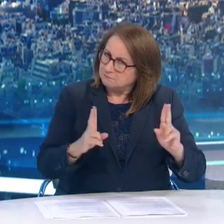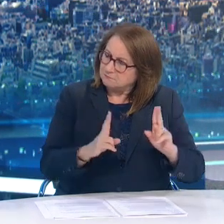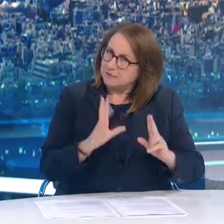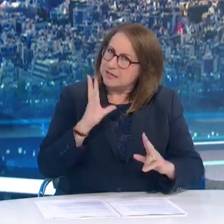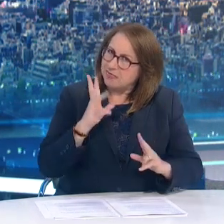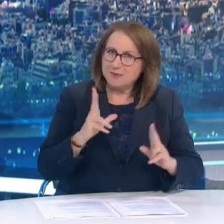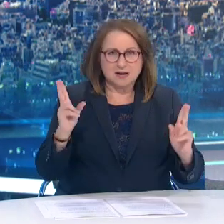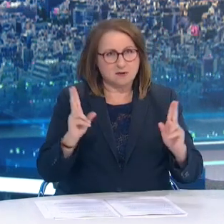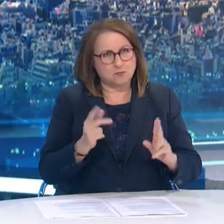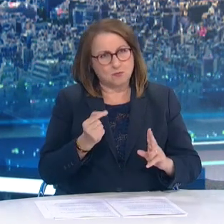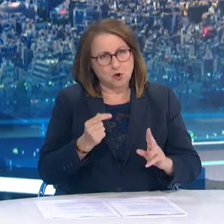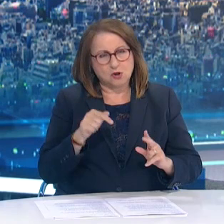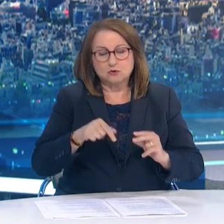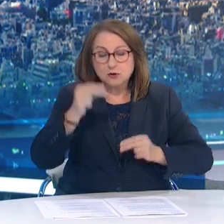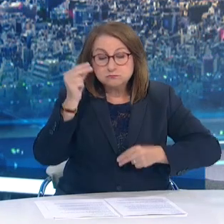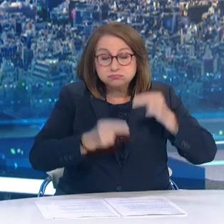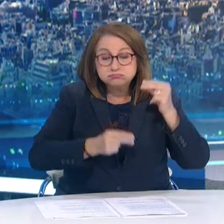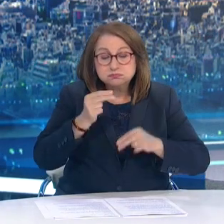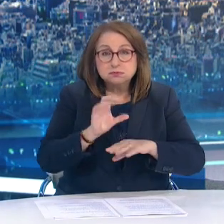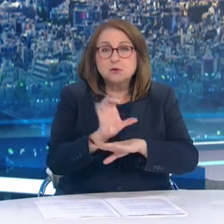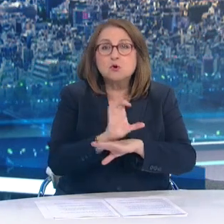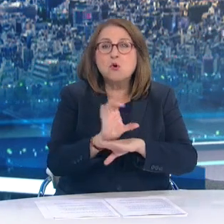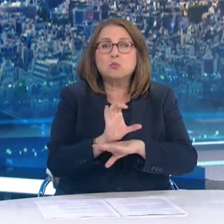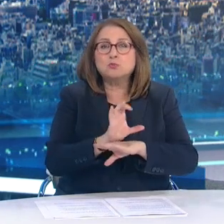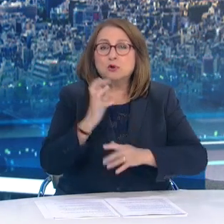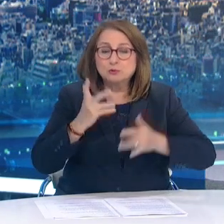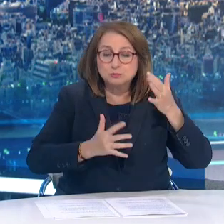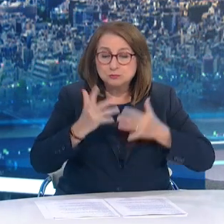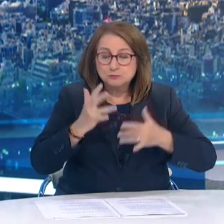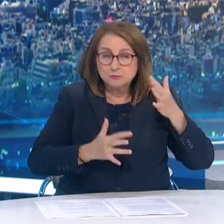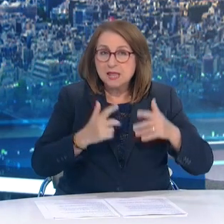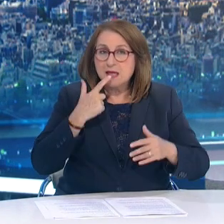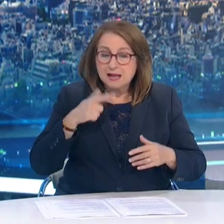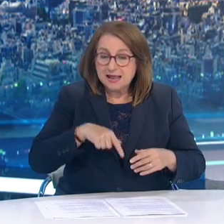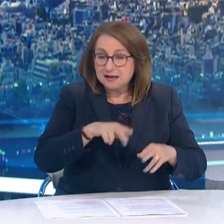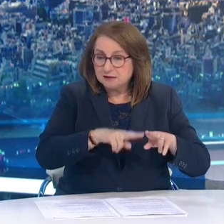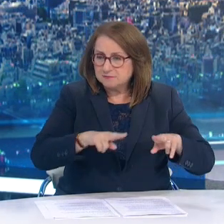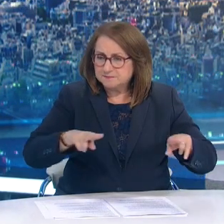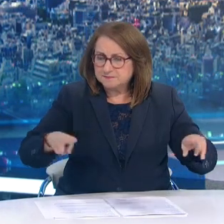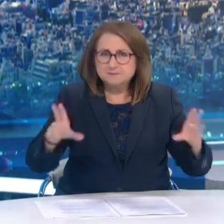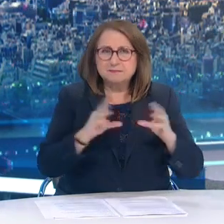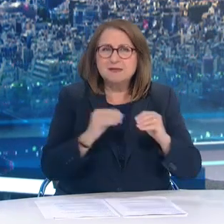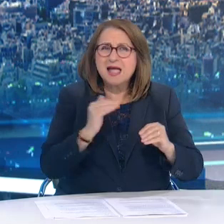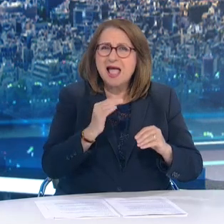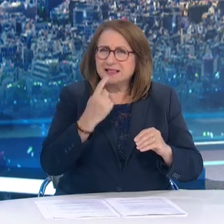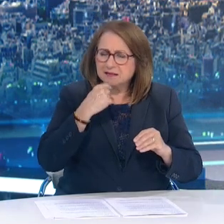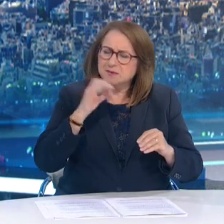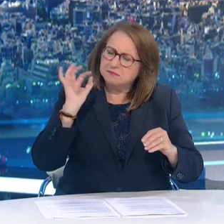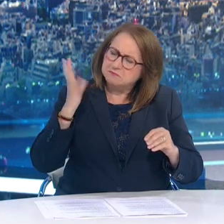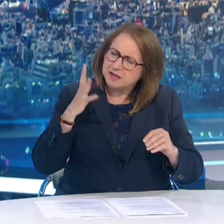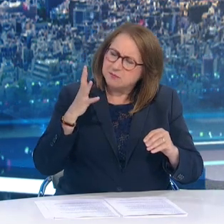Οι προβλέπεις των μαθηματικών μοντέλων μιλούν για μείωση στους ασθενείς που νοσηλεύονται στις μονάδες εντατικής θεραπίας στους 100